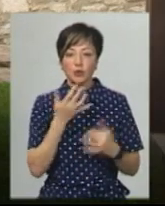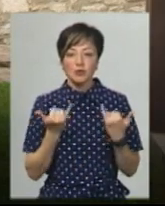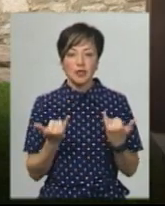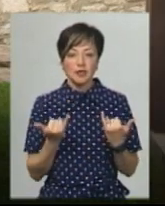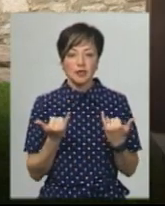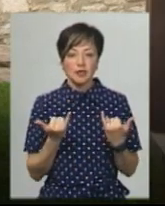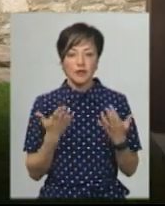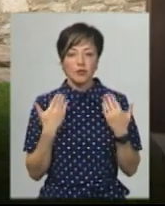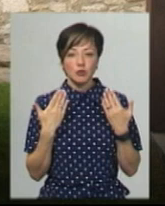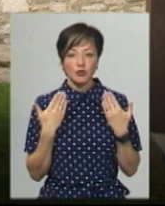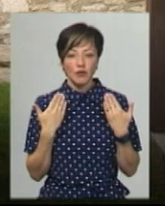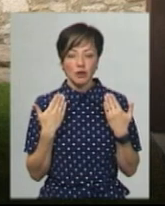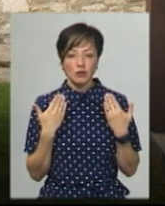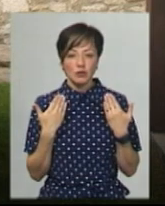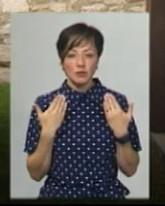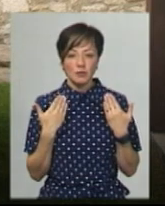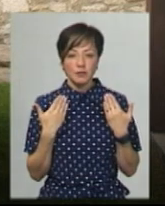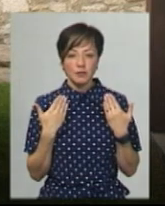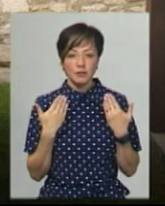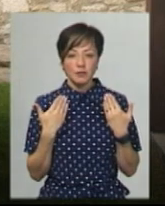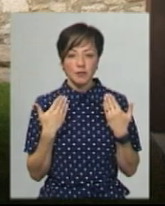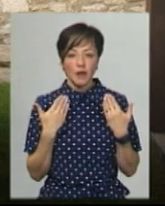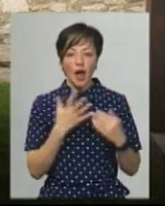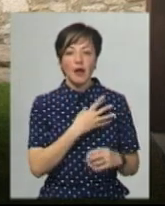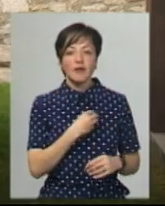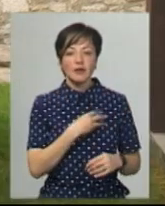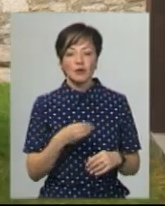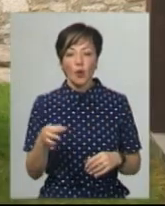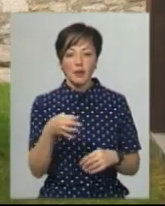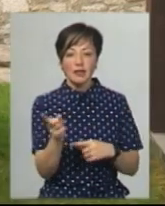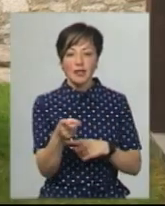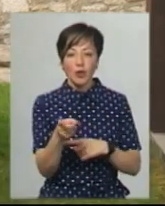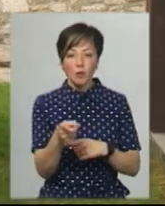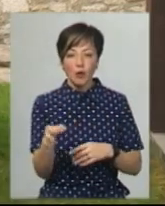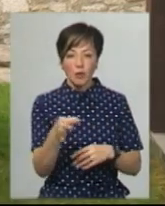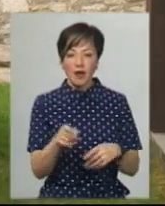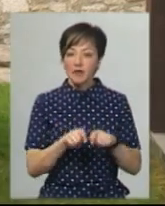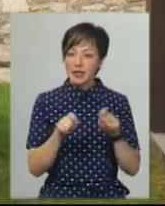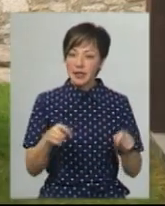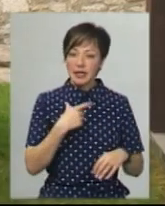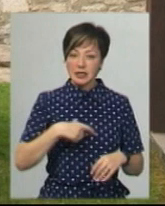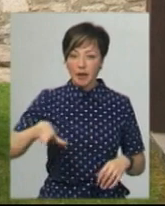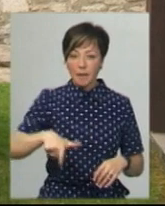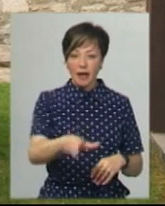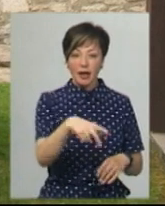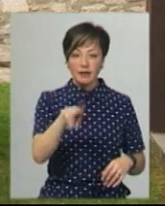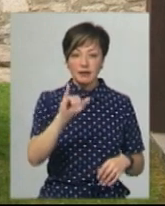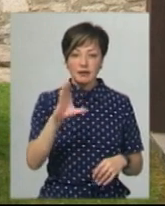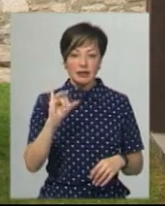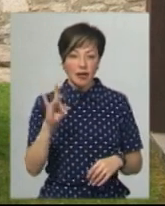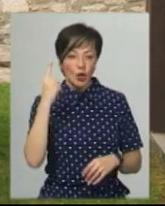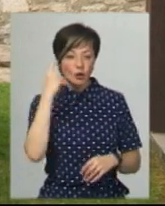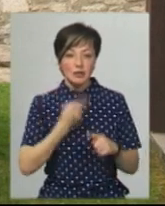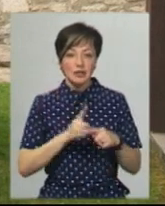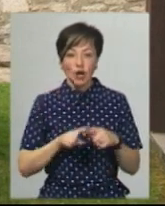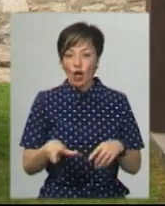відпочиваючі з Львівської області, з Тернопільської області. Вони відкрили для себе Дністер, тому що Дністер думали, що